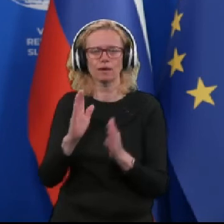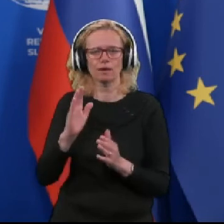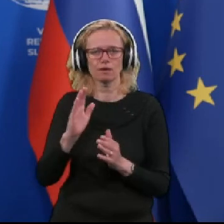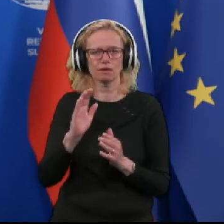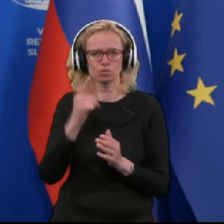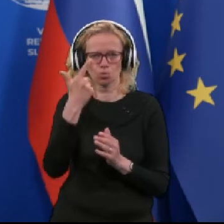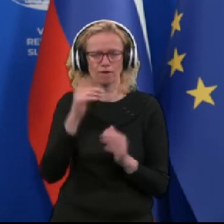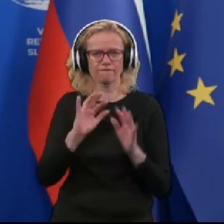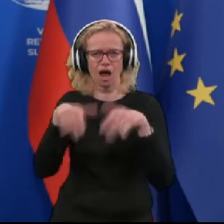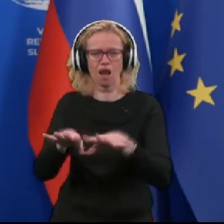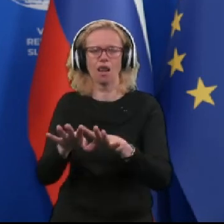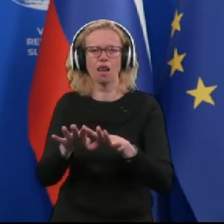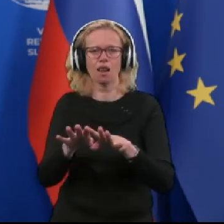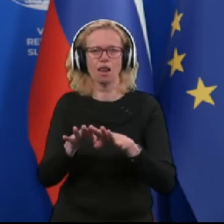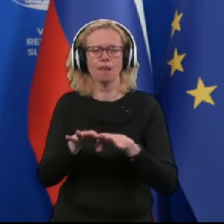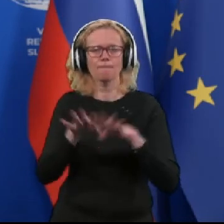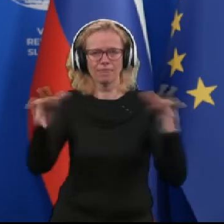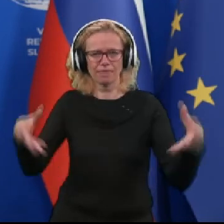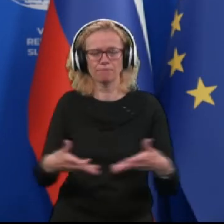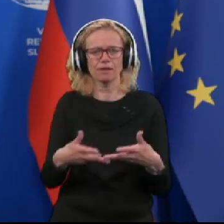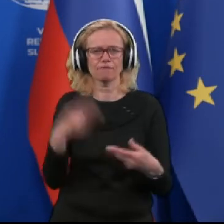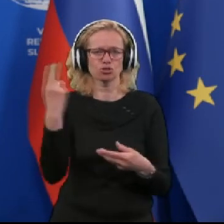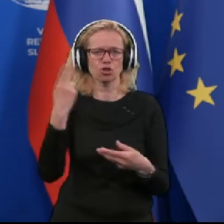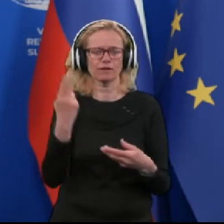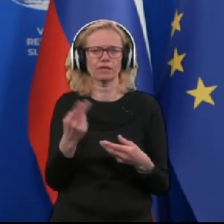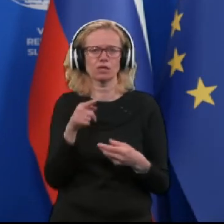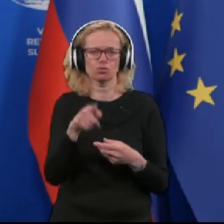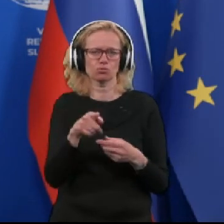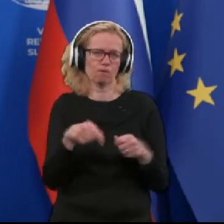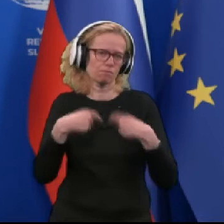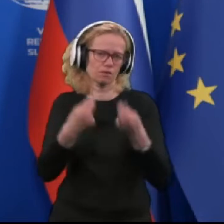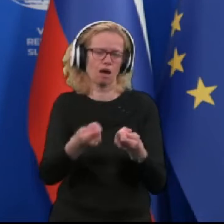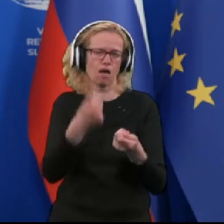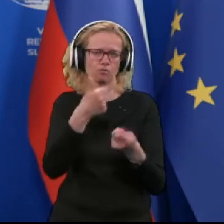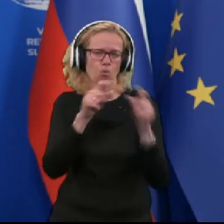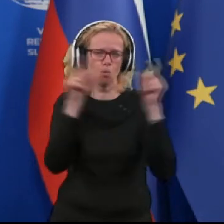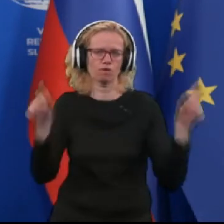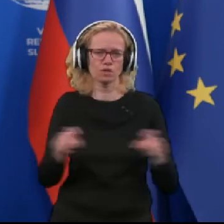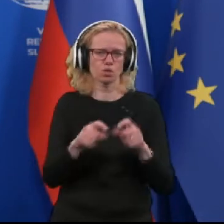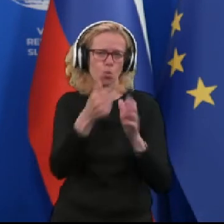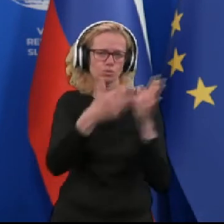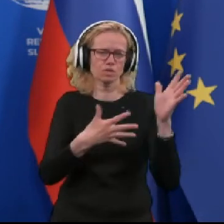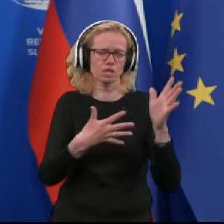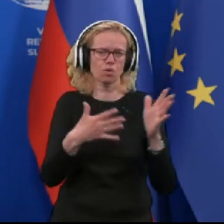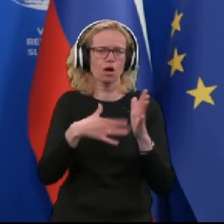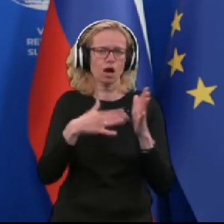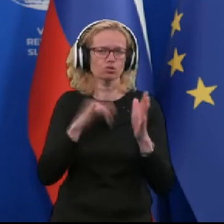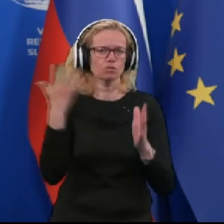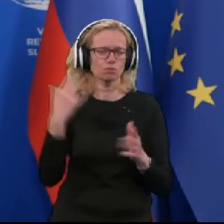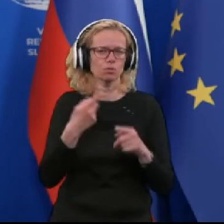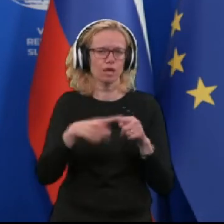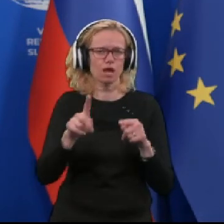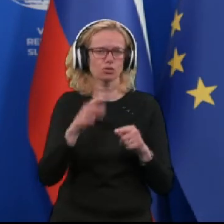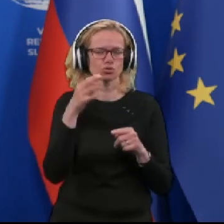pandemije v Sloveniji, kar vam da neko okverno oceno, kakšen je bil delež